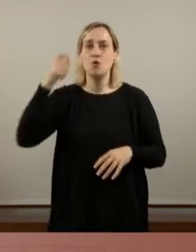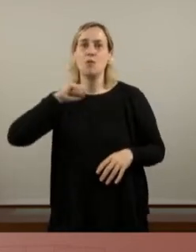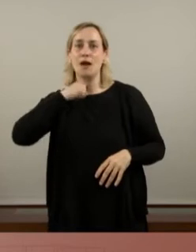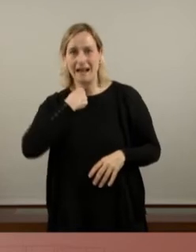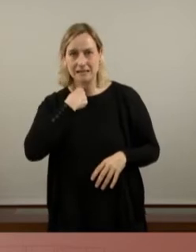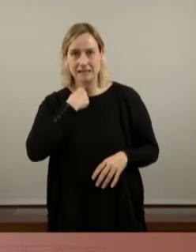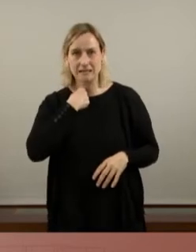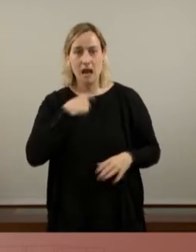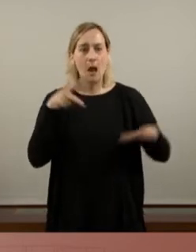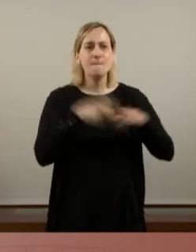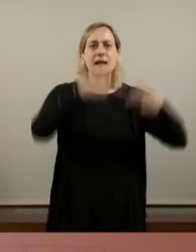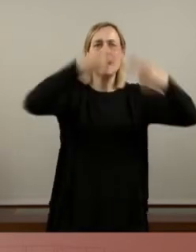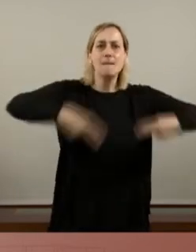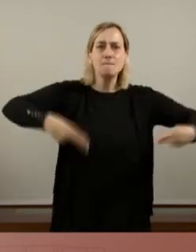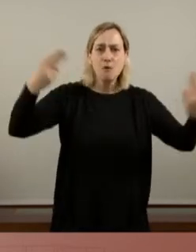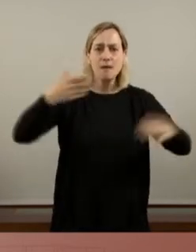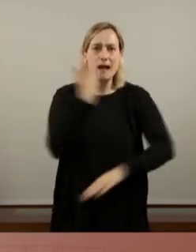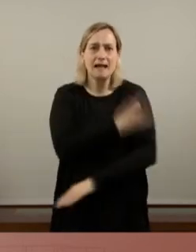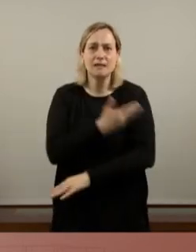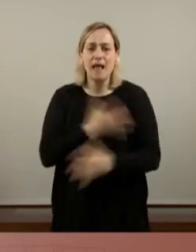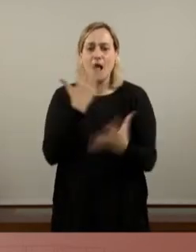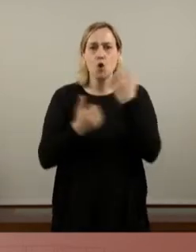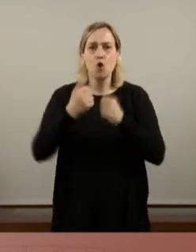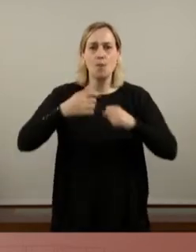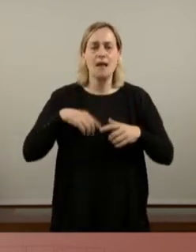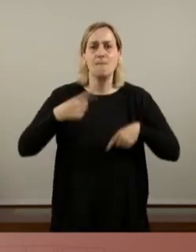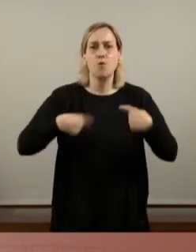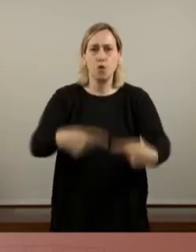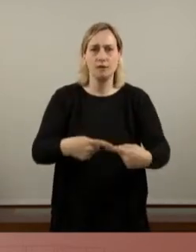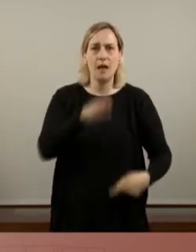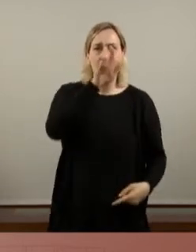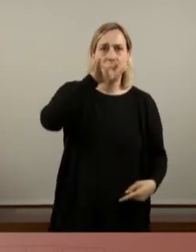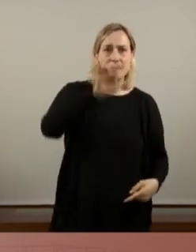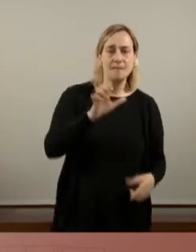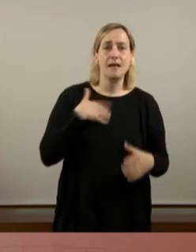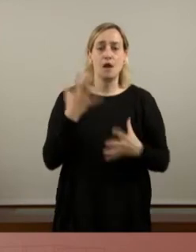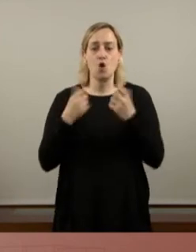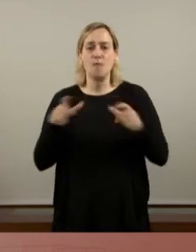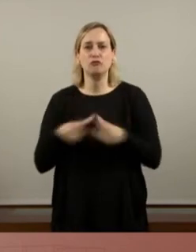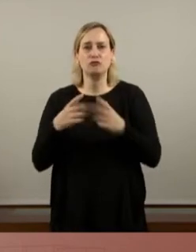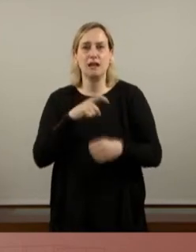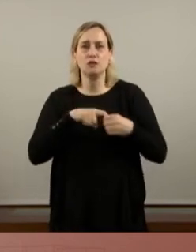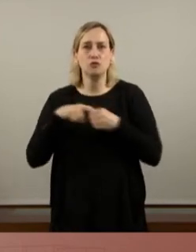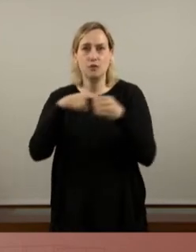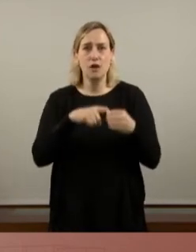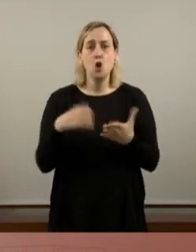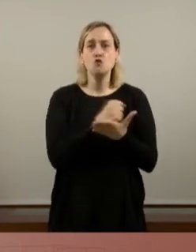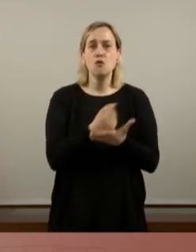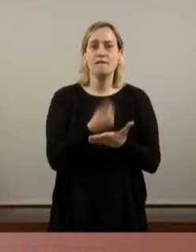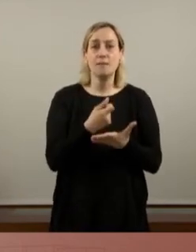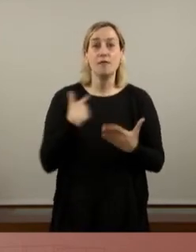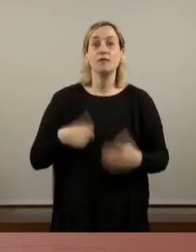Una banca pública al servei de l'economia productiva, les pymes i l'economia social i solidària. I una farmacèutica pública